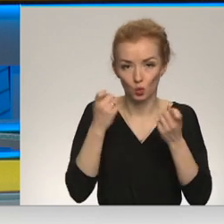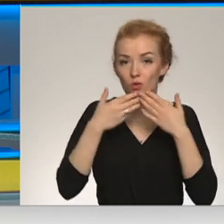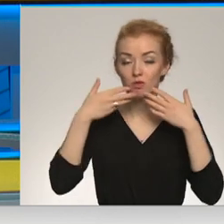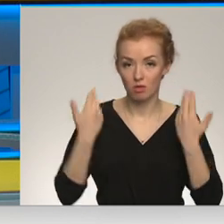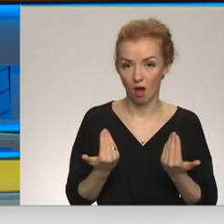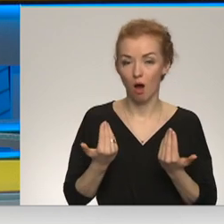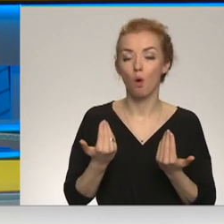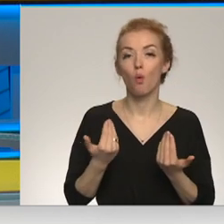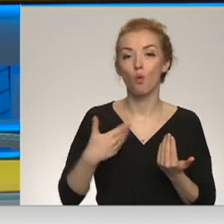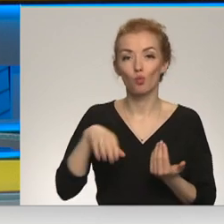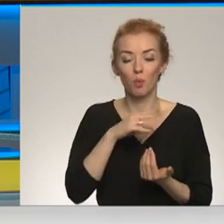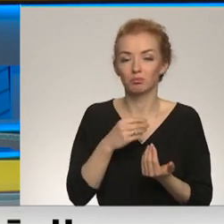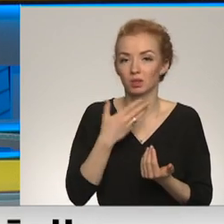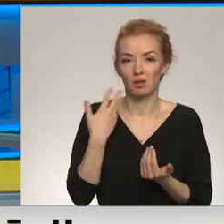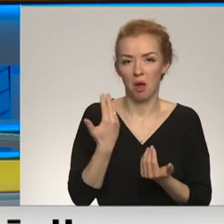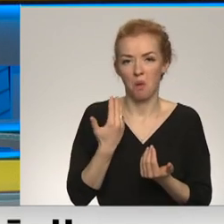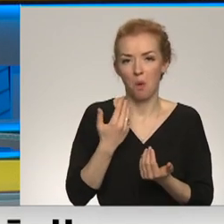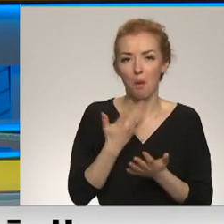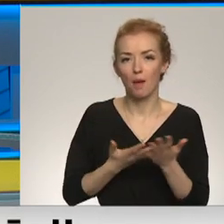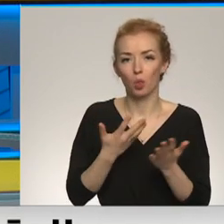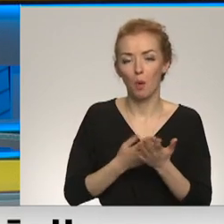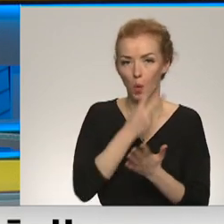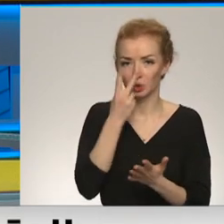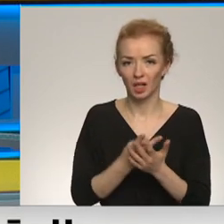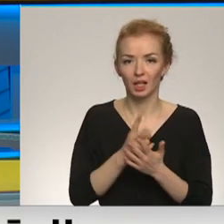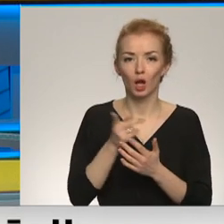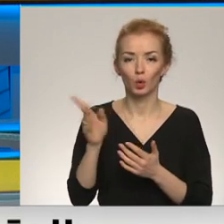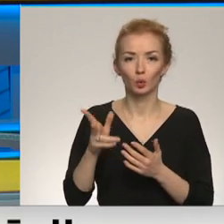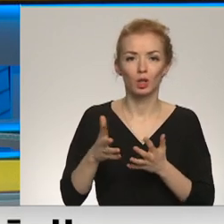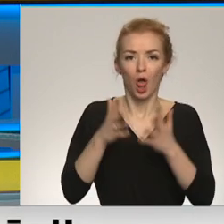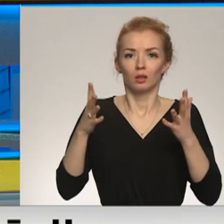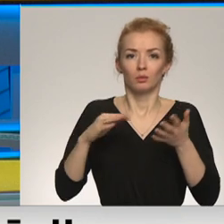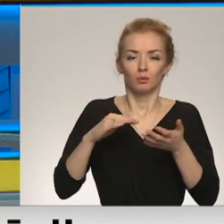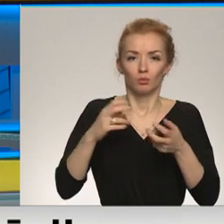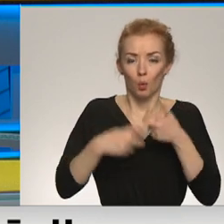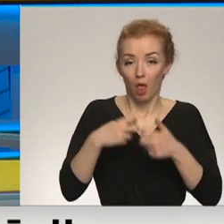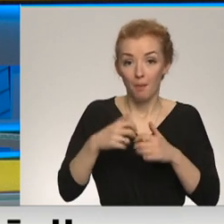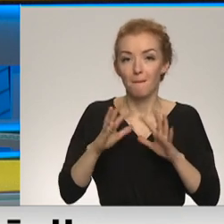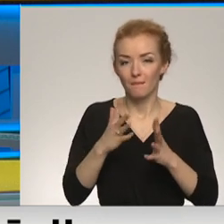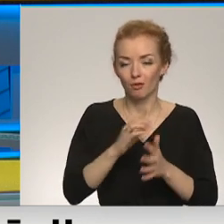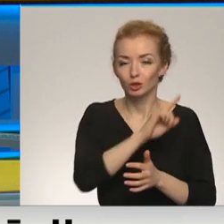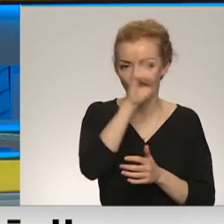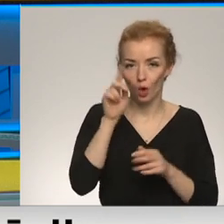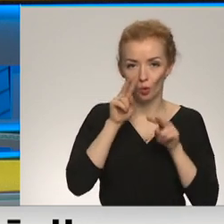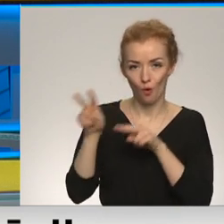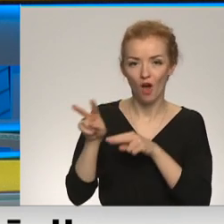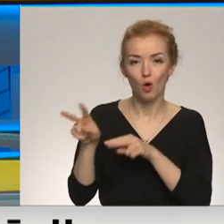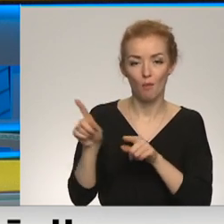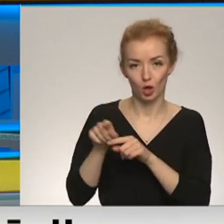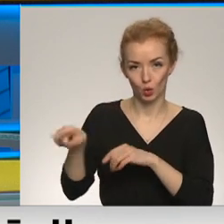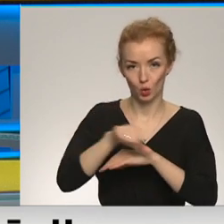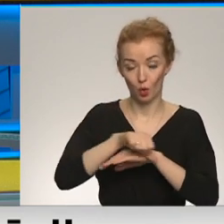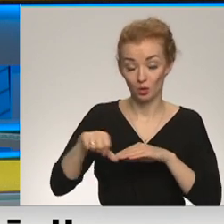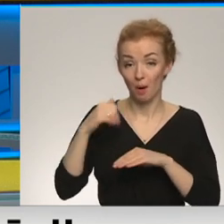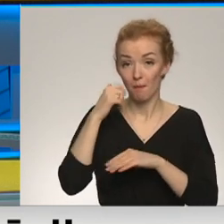pierobežā mums nav, un mums nav pamata uzskatīt, ka tur ir kaut kāds pamats īpašai trauksmei. Pašlaik kaut gan mums, protams, visu laiku jāskatās, kas tur notiek. Ņemot vairāk,